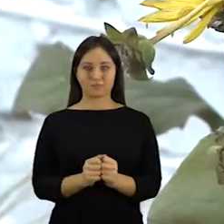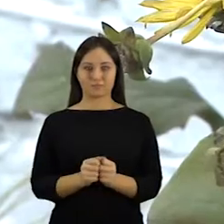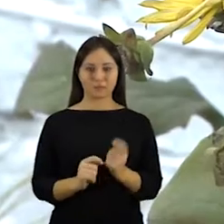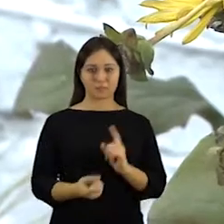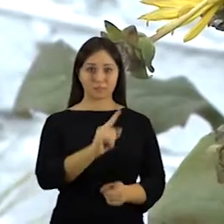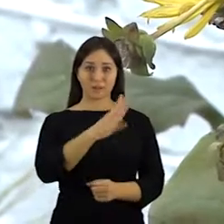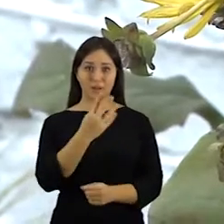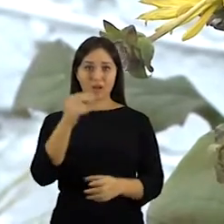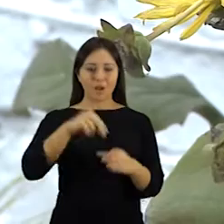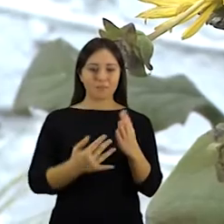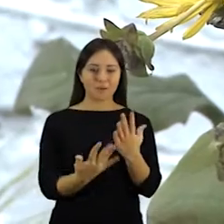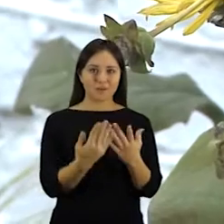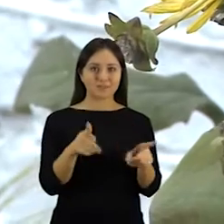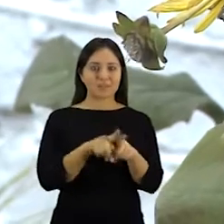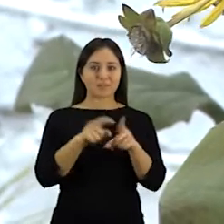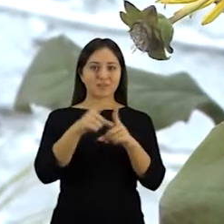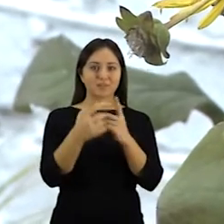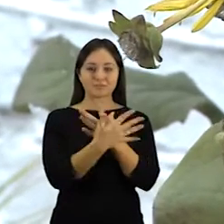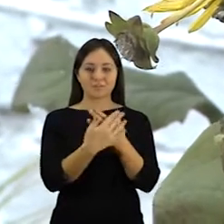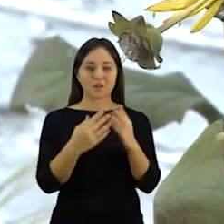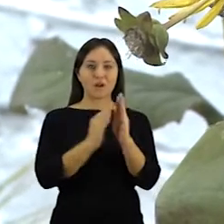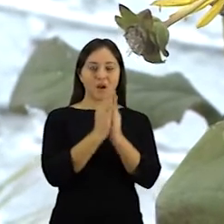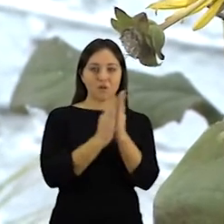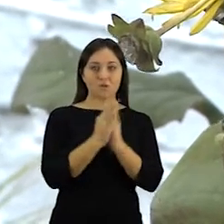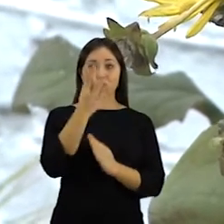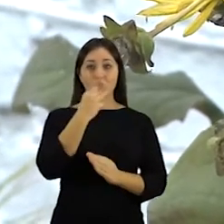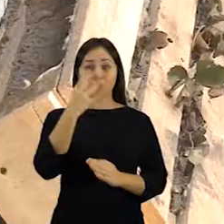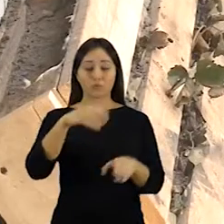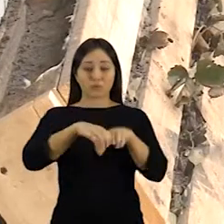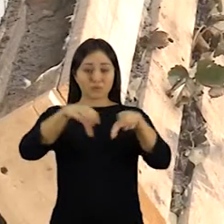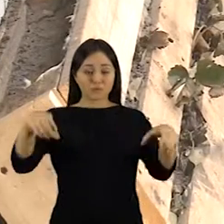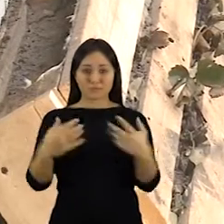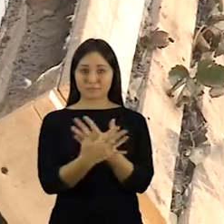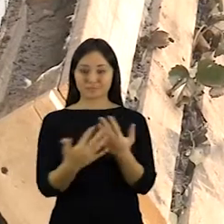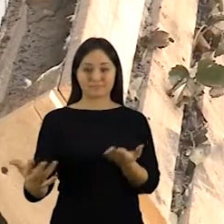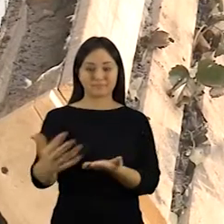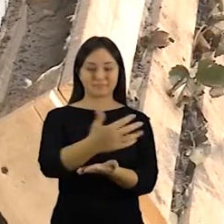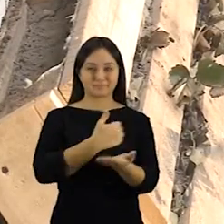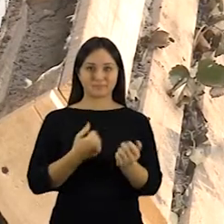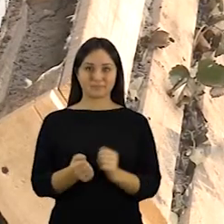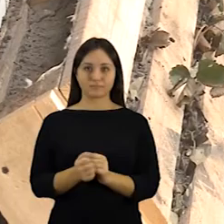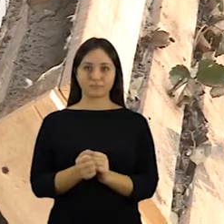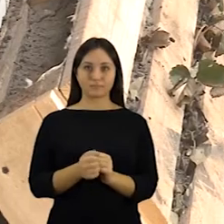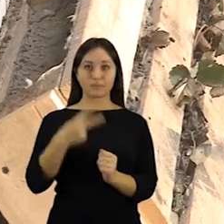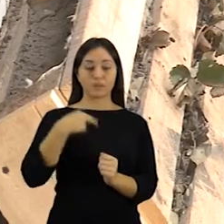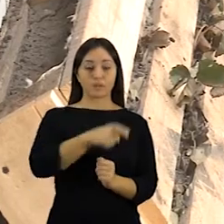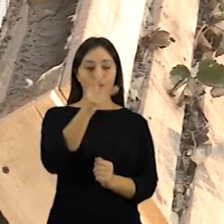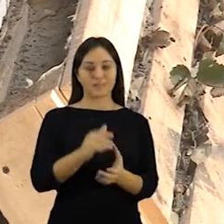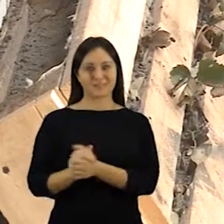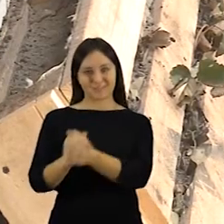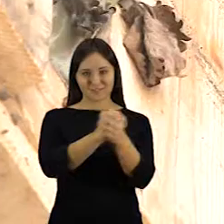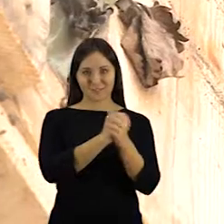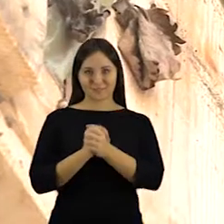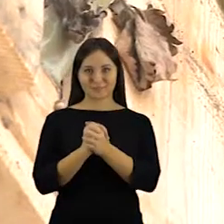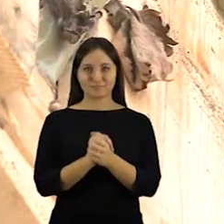užsiaugino arba atžalių, bet ir nuėmė pirmąjį agurkų, pomidorų, cukinijų, bei kitų daržovių derlių. Patys kaliniai sako gyvenantis